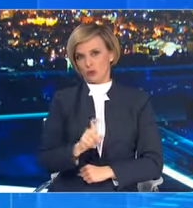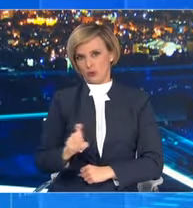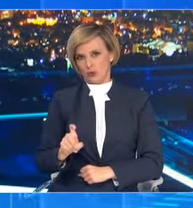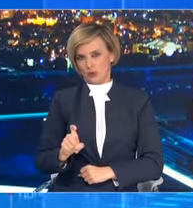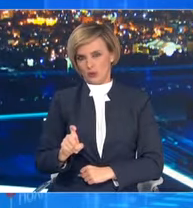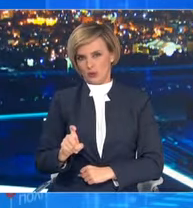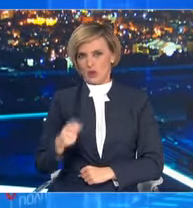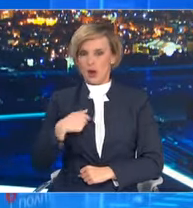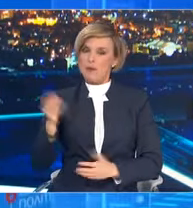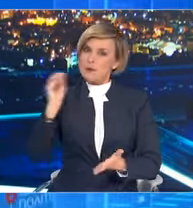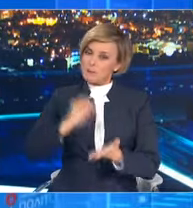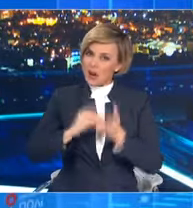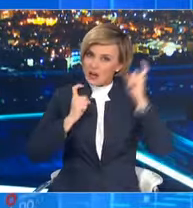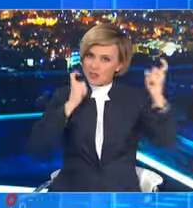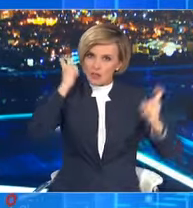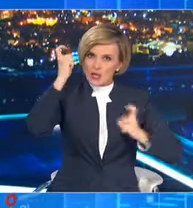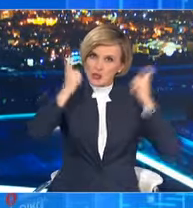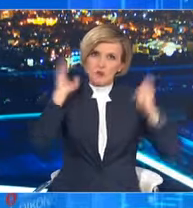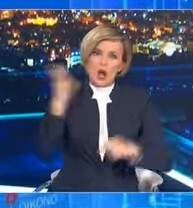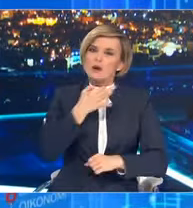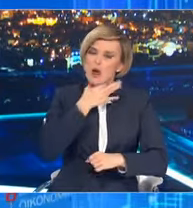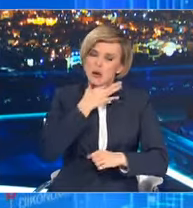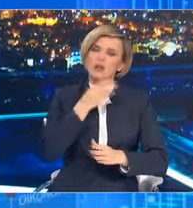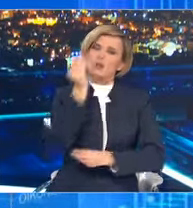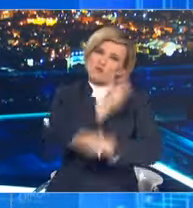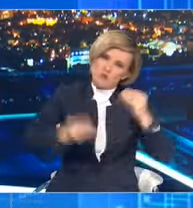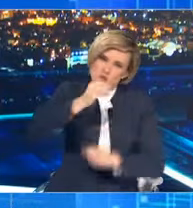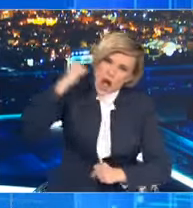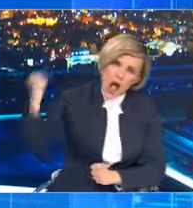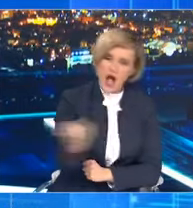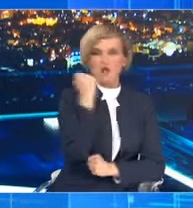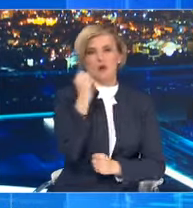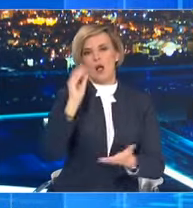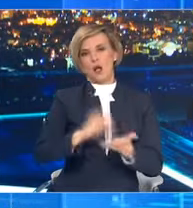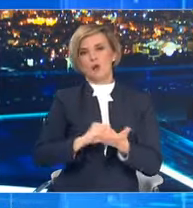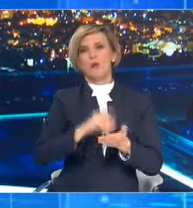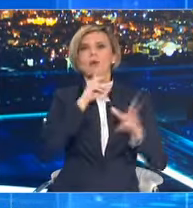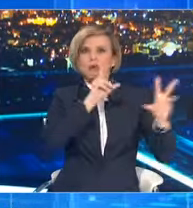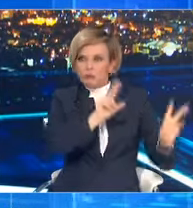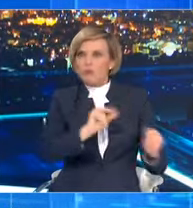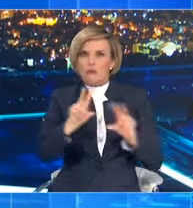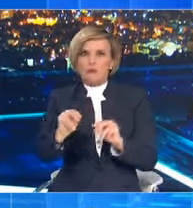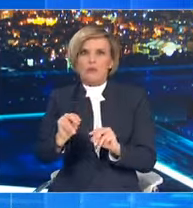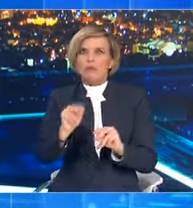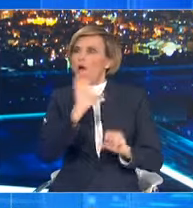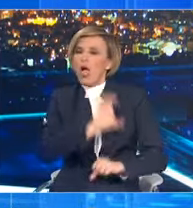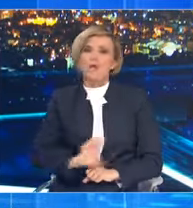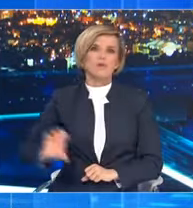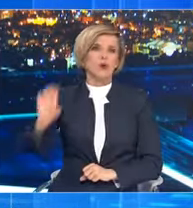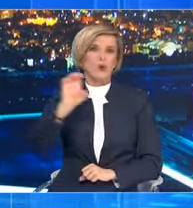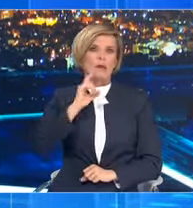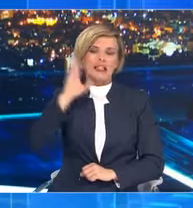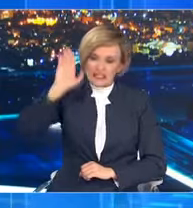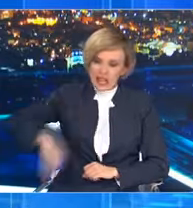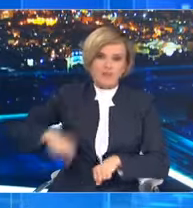θα επαναεξεταστεί κάθε μέτρο όπως άλλωστε γίνεται σε όλη αυτή η πορεία της πανδημίας και αυτό το μέτρο μέχρι την